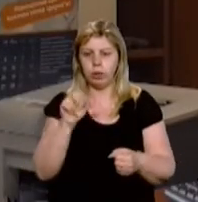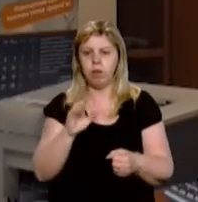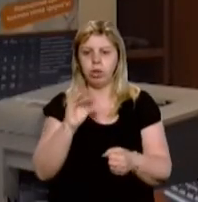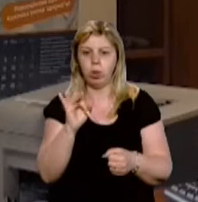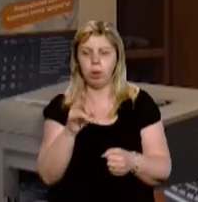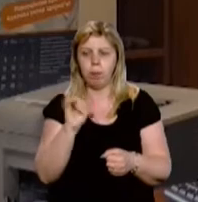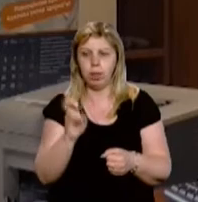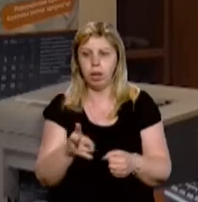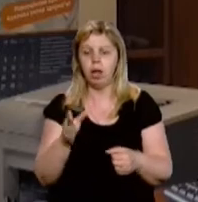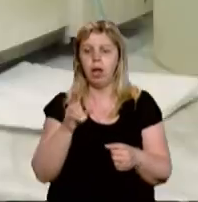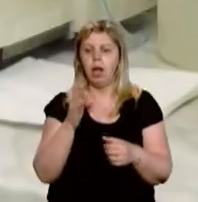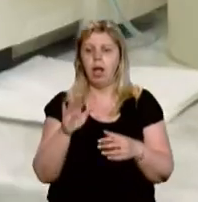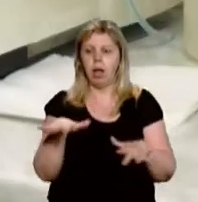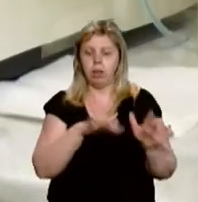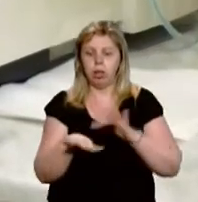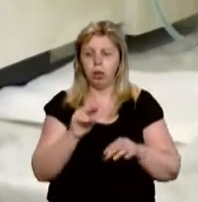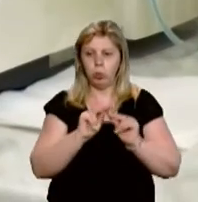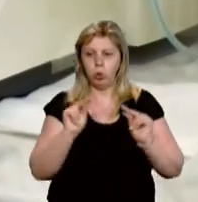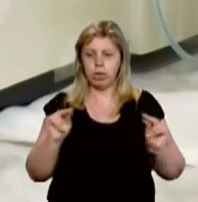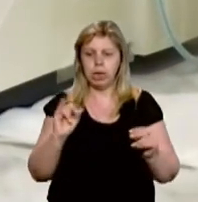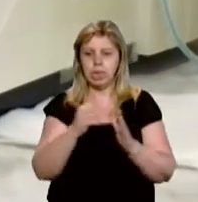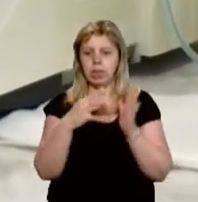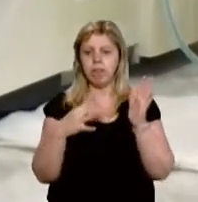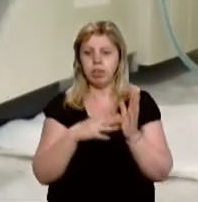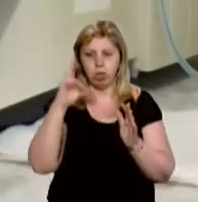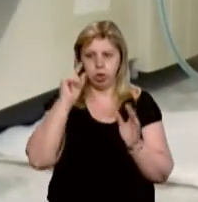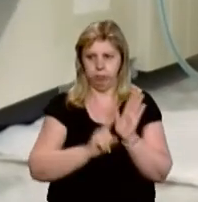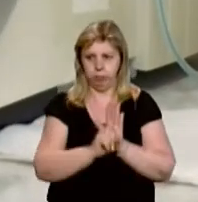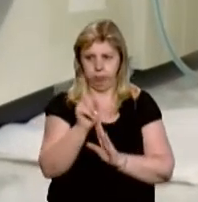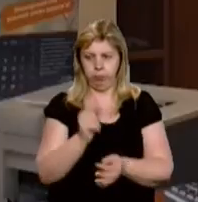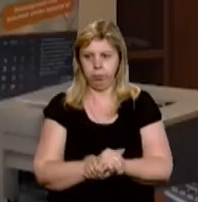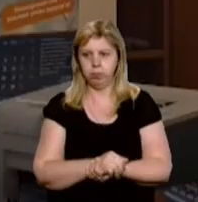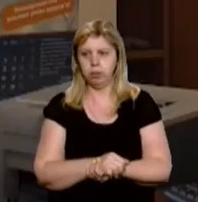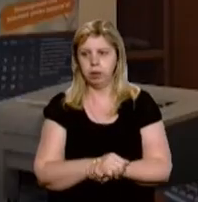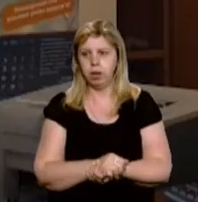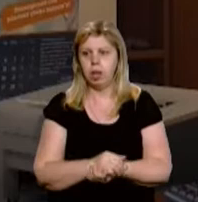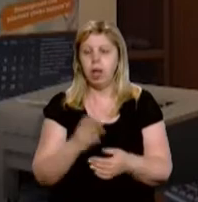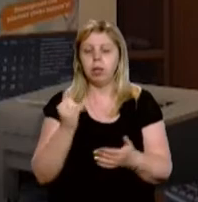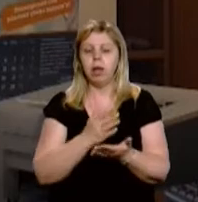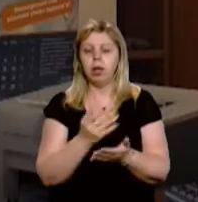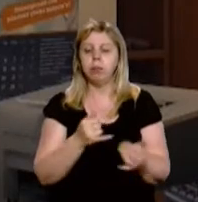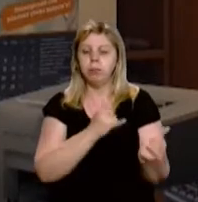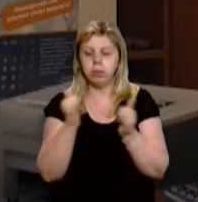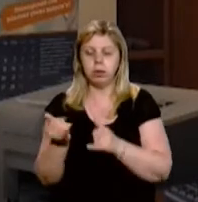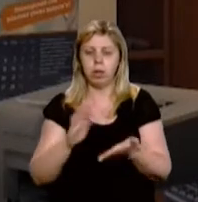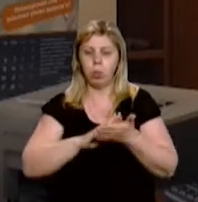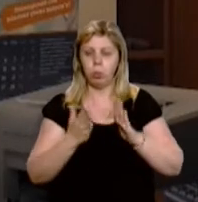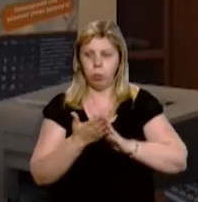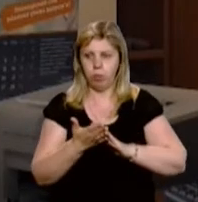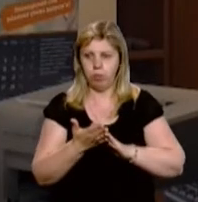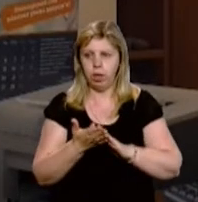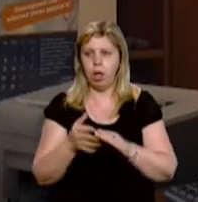Вікторії Білак-Лук'янчук тестують учителів із 19 червня. Для забезпечення належних умов